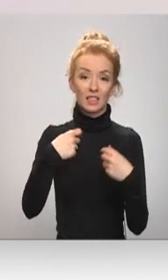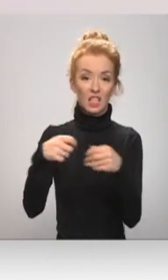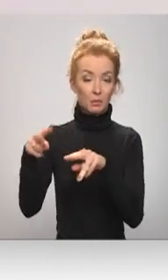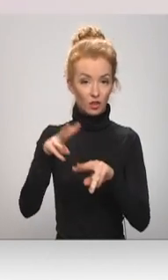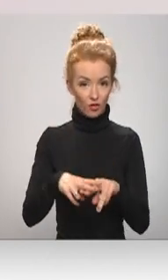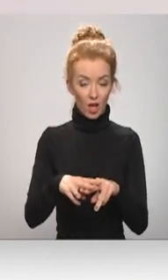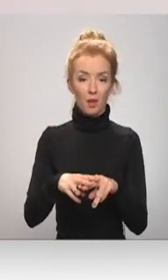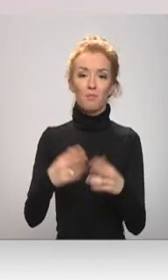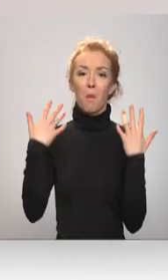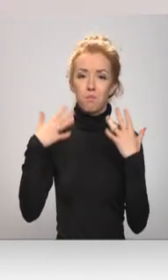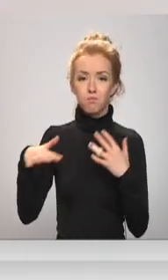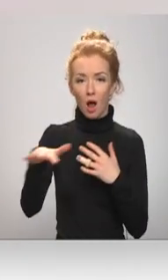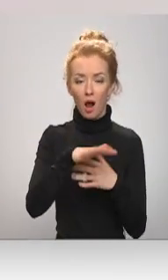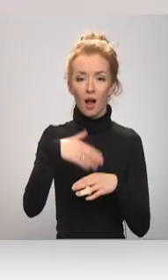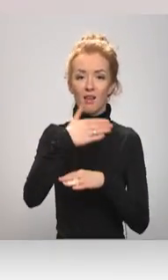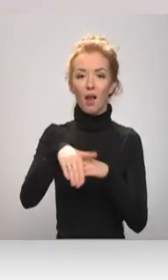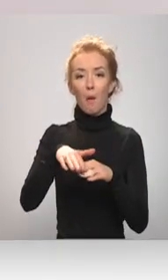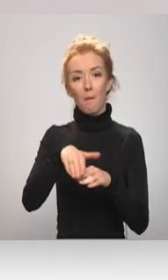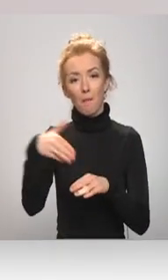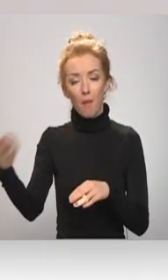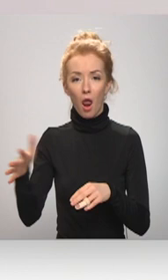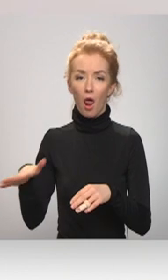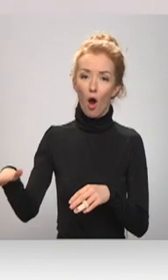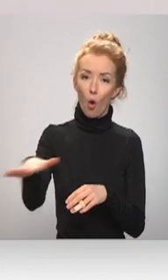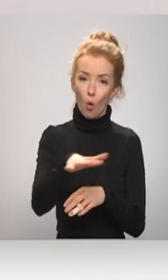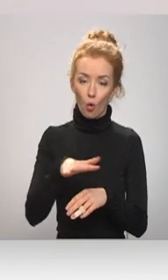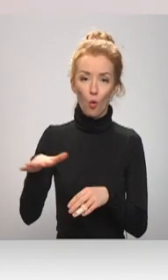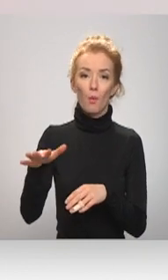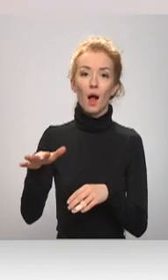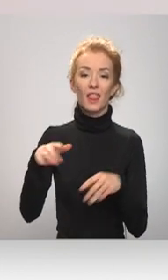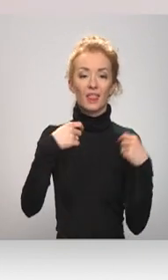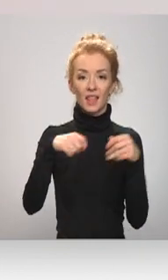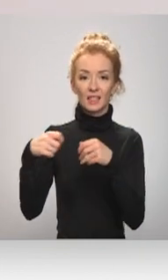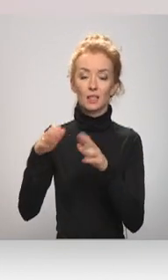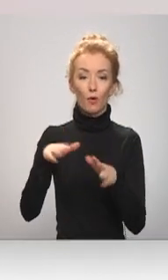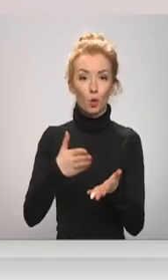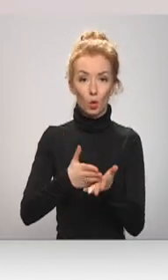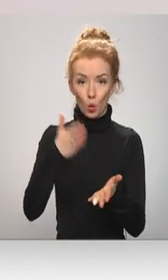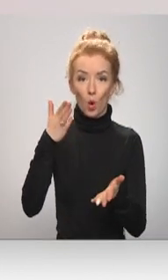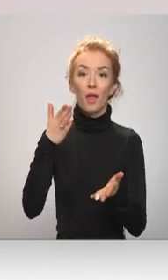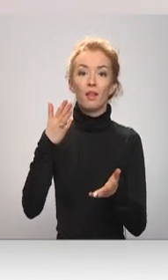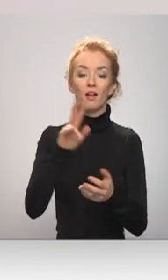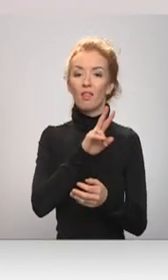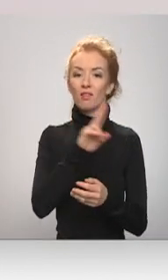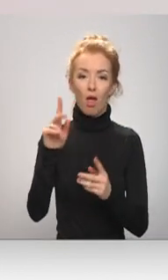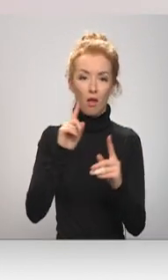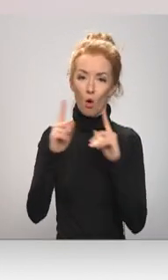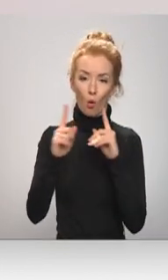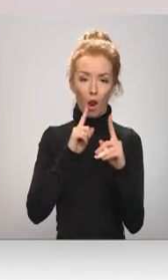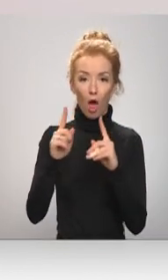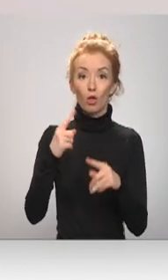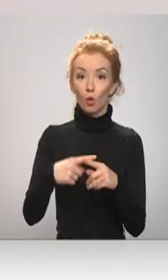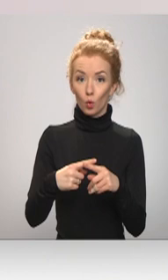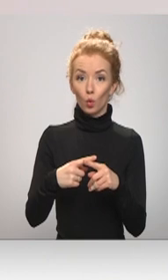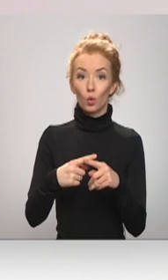Skvēros, parkos, ielu malās laukumos un tā tālāk, kur tirzniecība notikt neregulēti šobrīd un